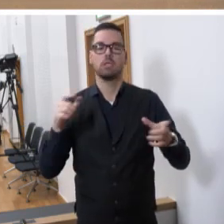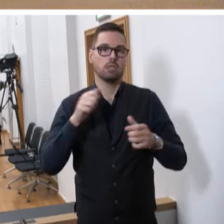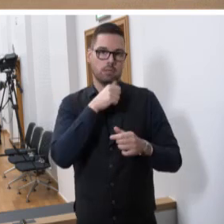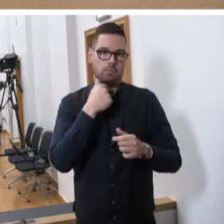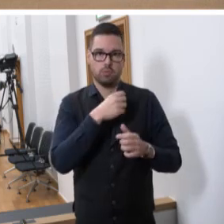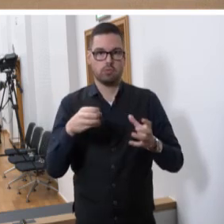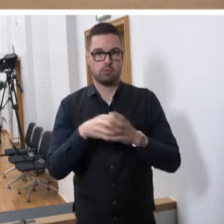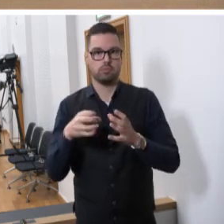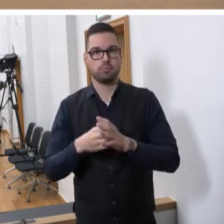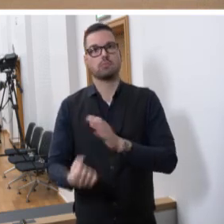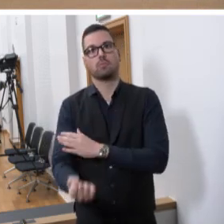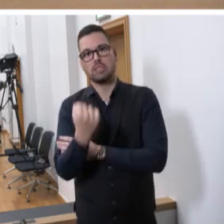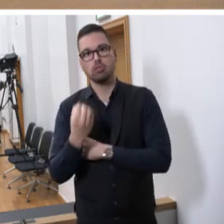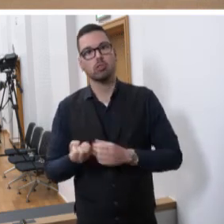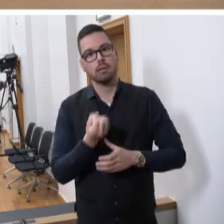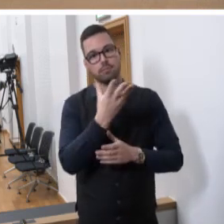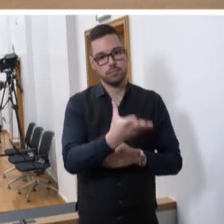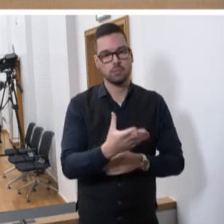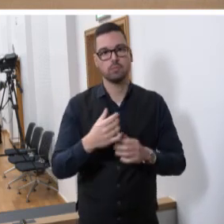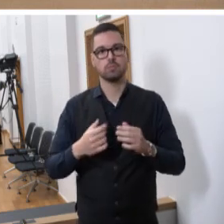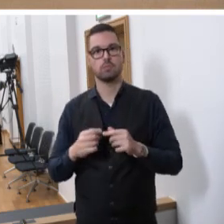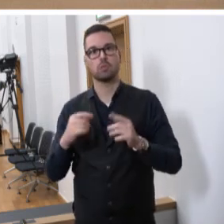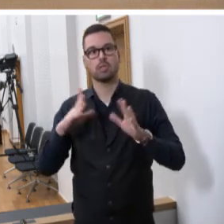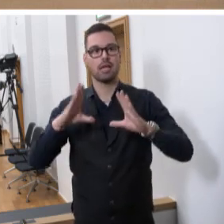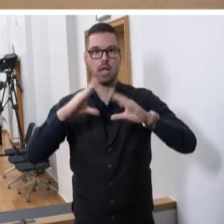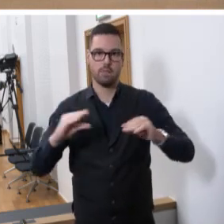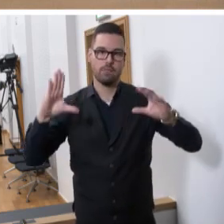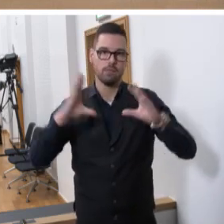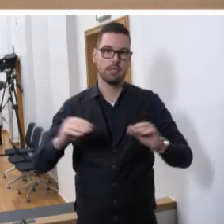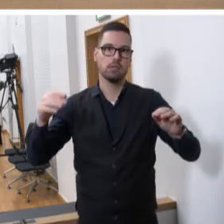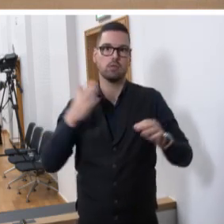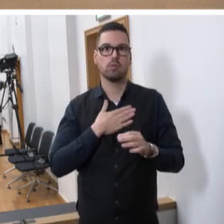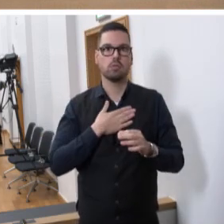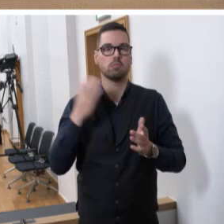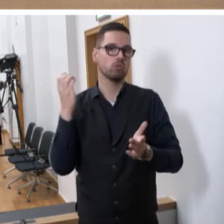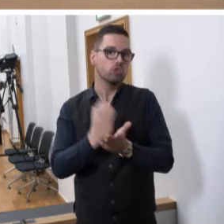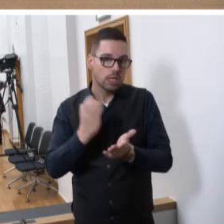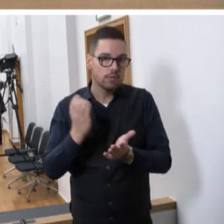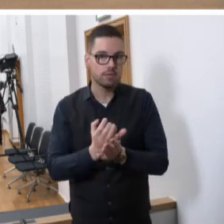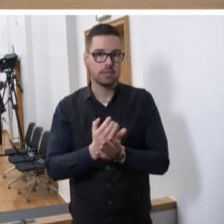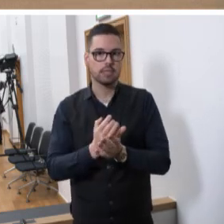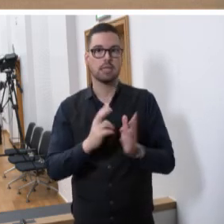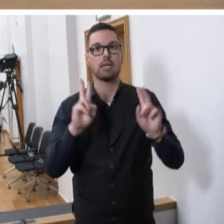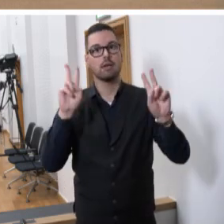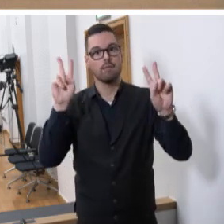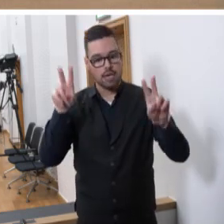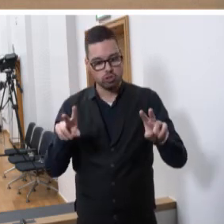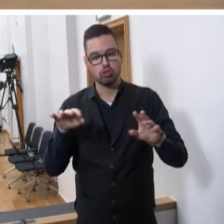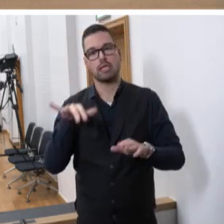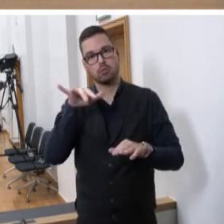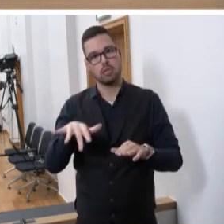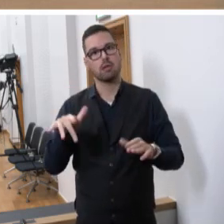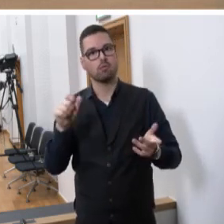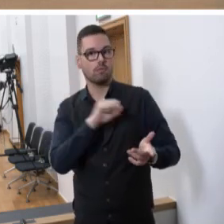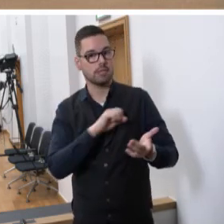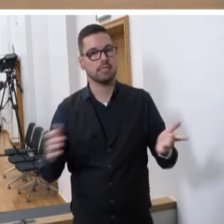Justiz stärken, hierdurch Belastungsspitzen abfedern und unseren Beschäftigten die Wertschätzung entgegenbringen, die